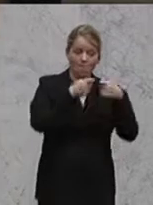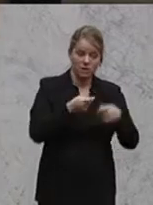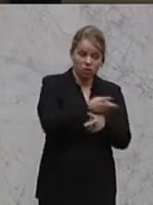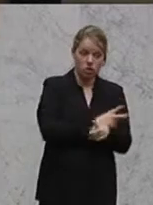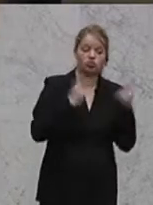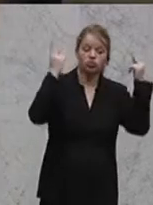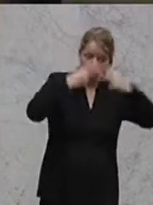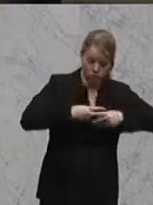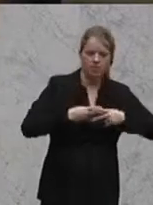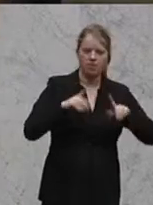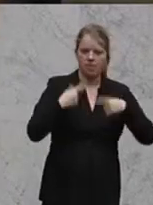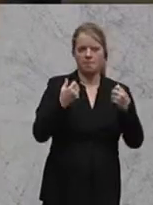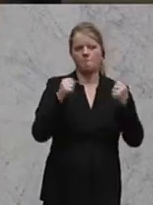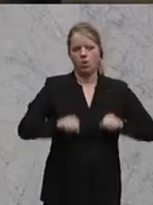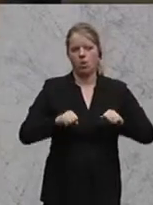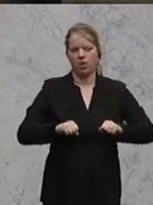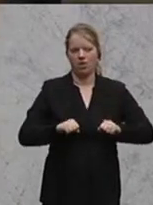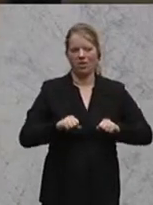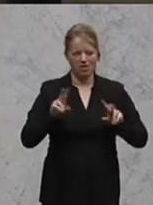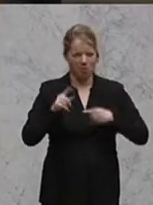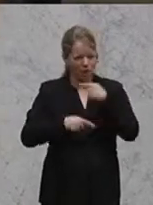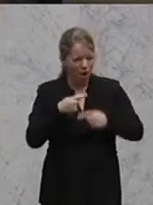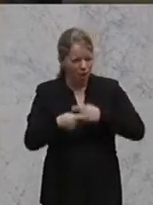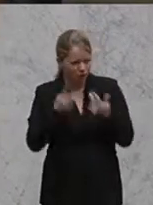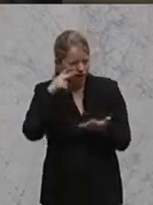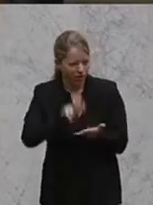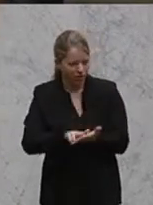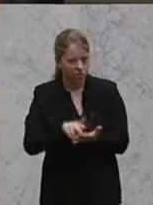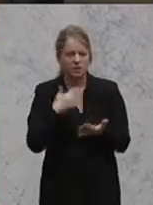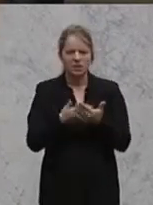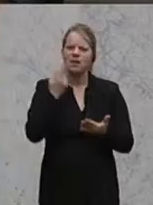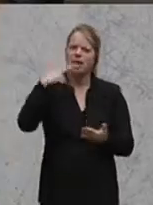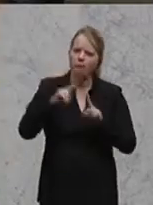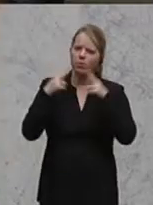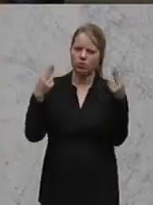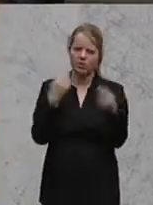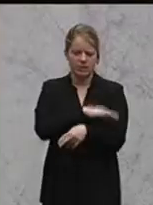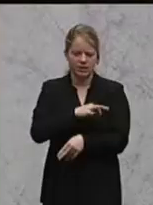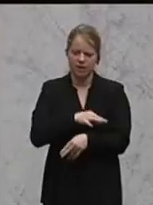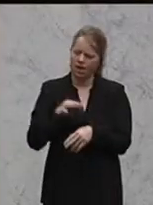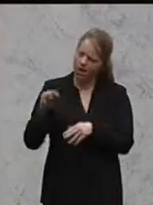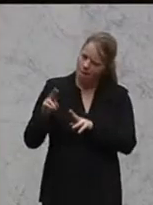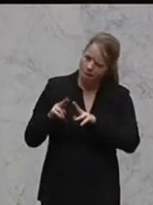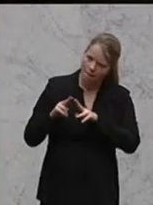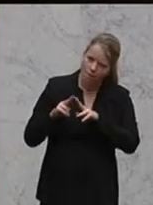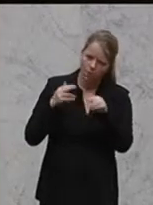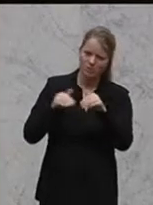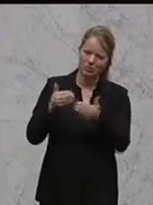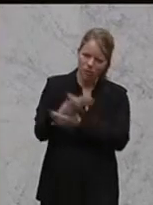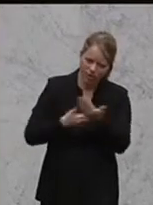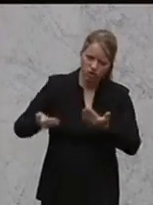zustimmen. diese vorläufige Anerkennung. Und deshalb, Herr Bundeskanzler, wirken Sie ein auf den Herrn Wirtschaftsminister, dass er im